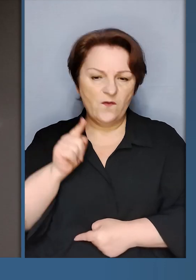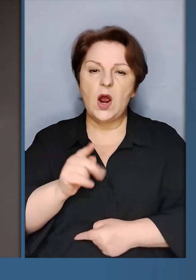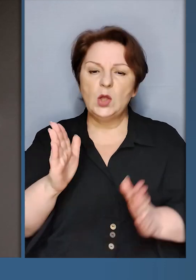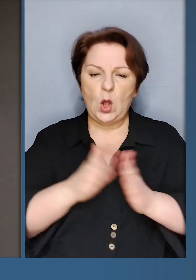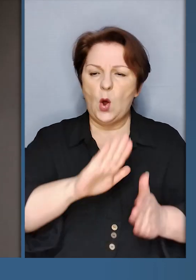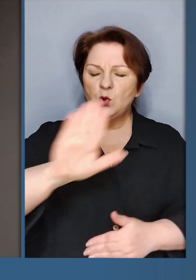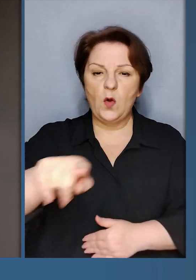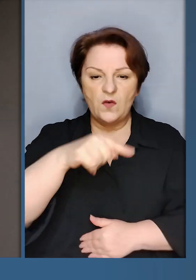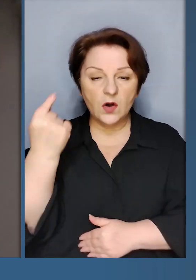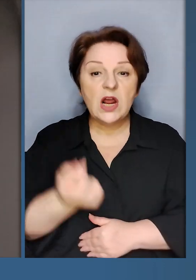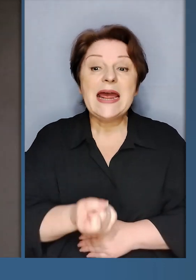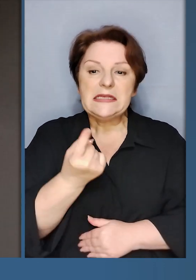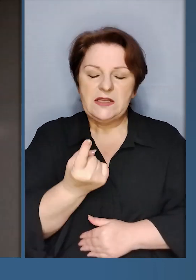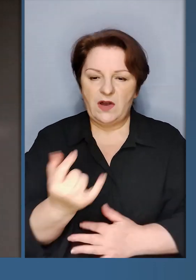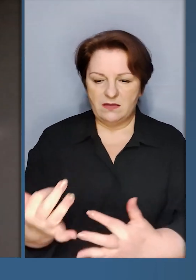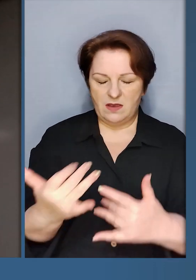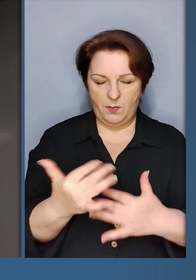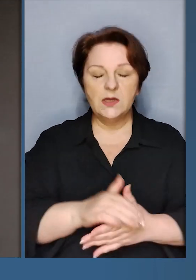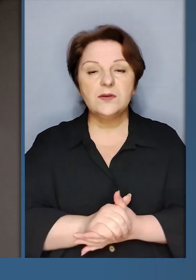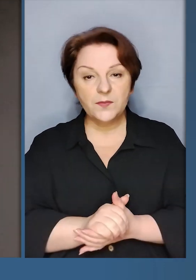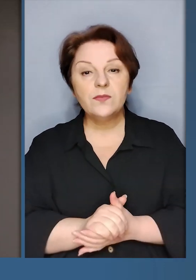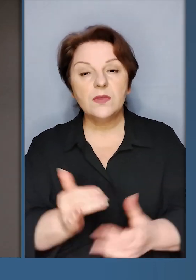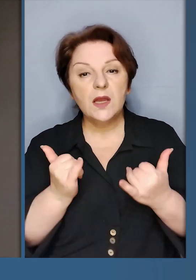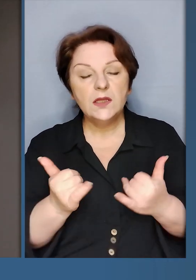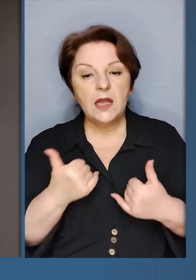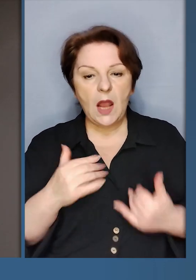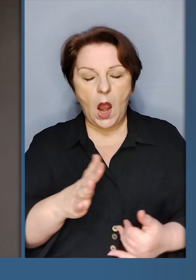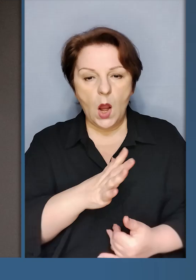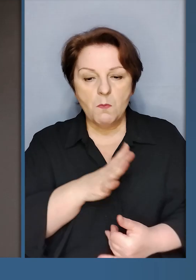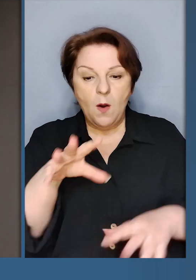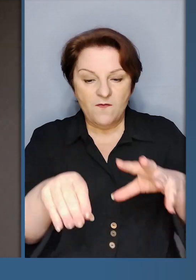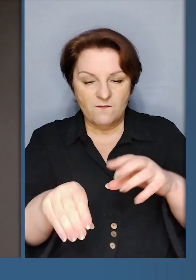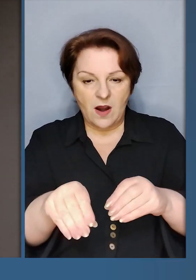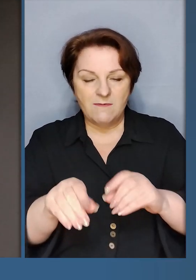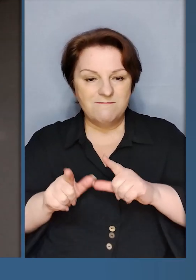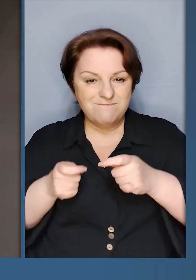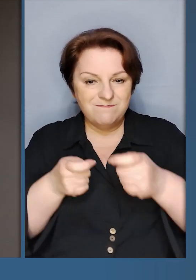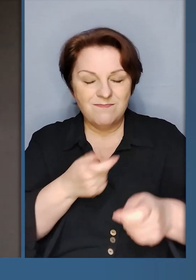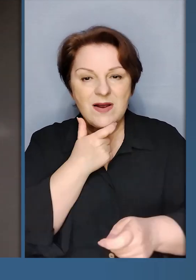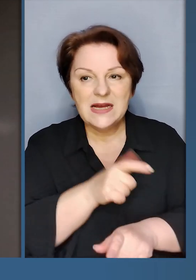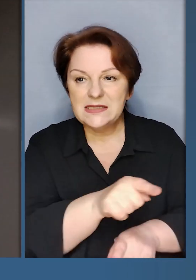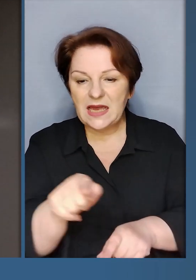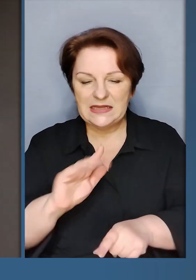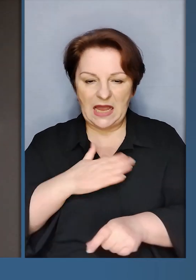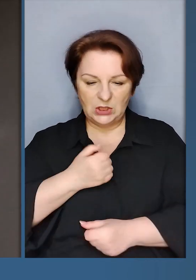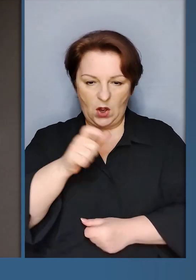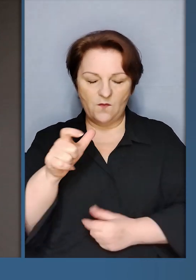покидків, додому в Росії. Звідки вона і прийшла. Сьогодні я був на позиціях